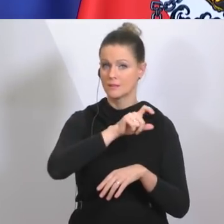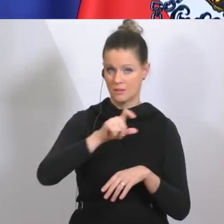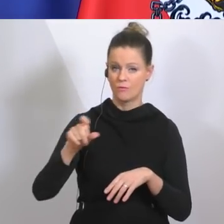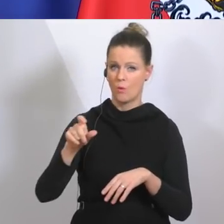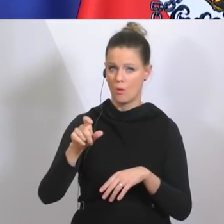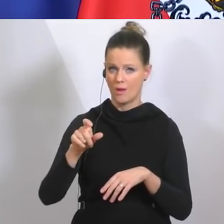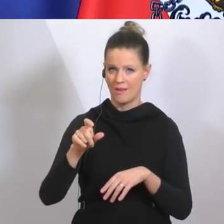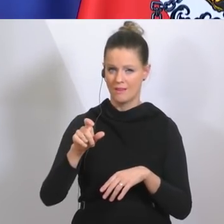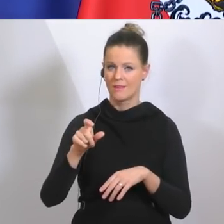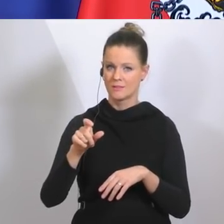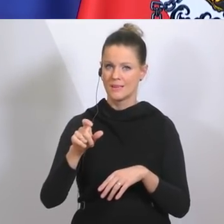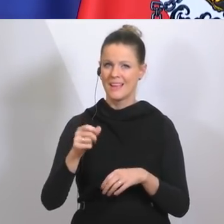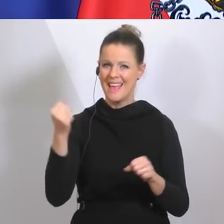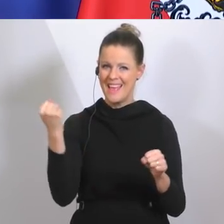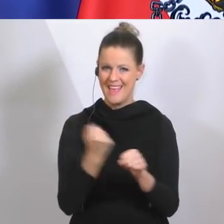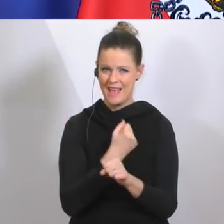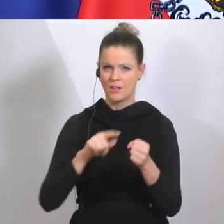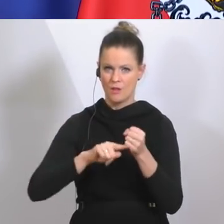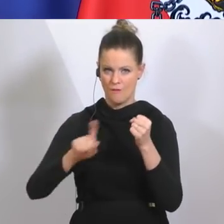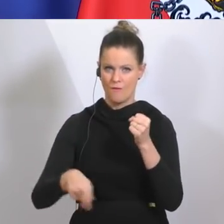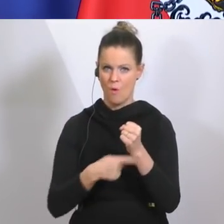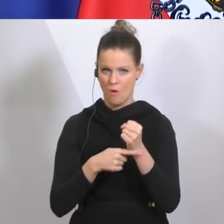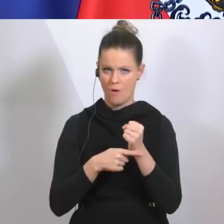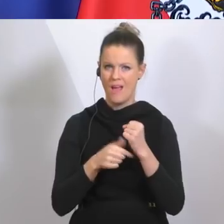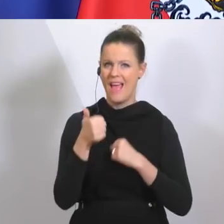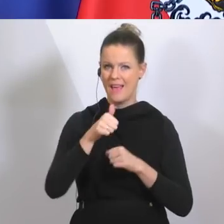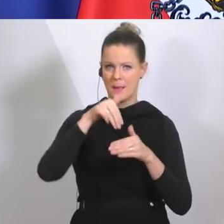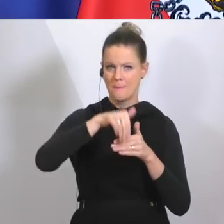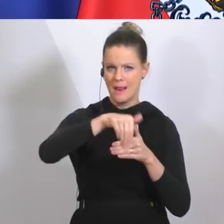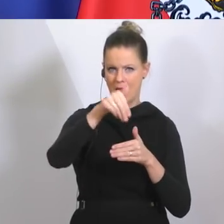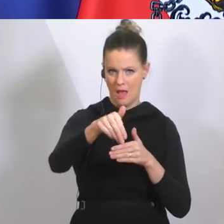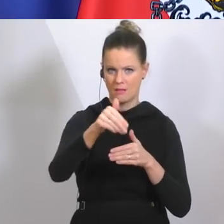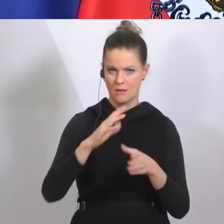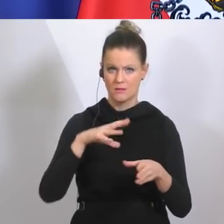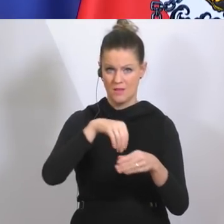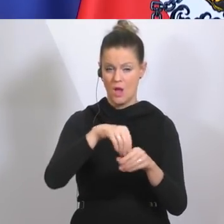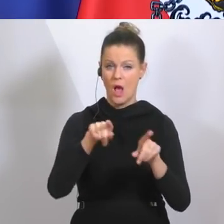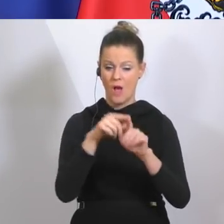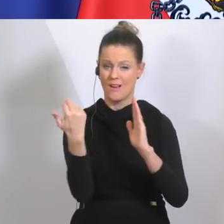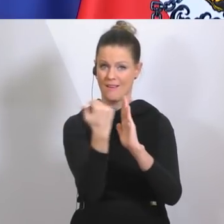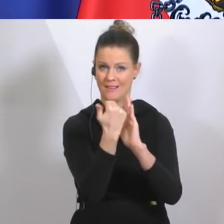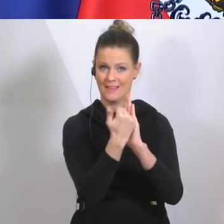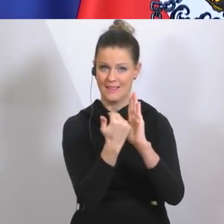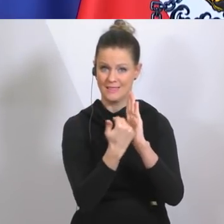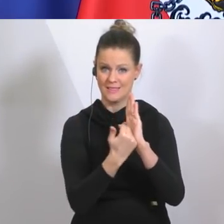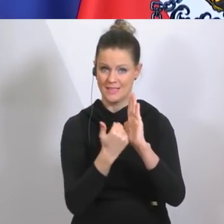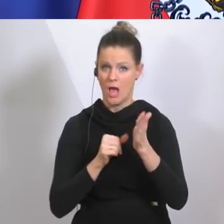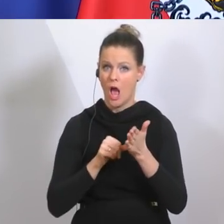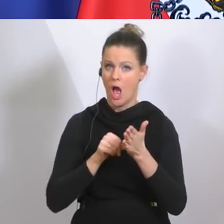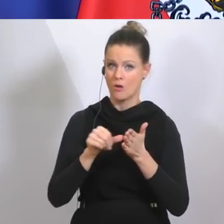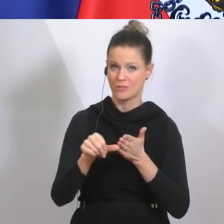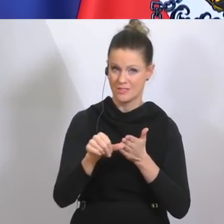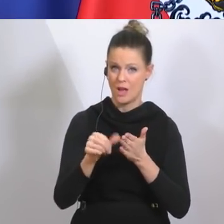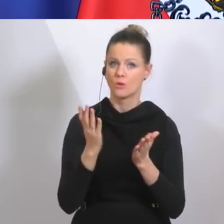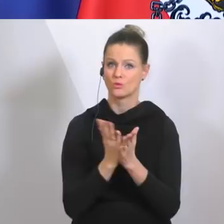1 Mrd. dotierten Härtefonds fixiert haben, der ist ja heute im Gesetz auch in dieser Auszahlung schon drinnen, anschließend im